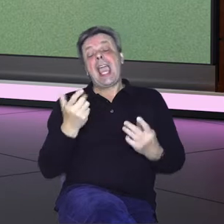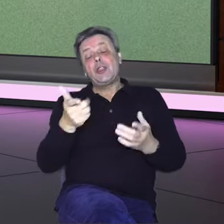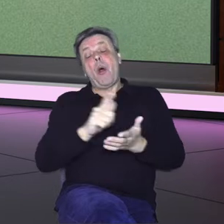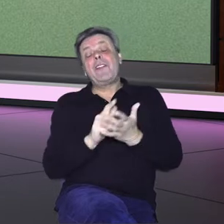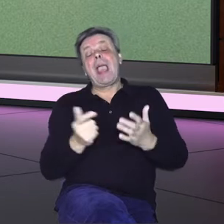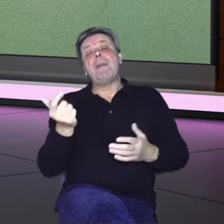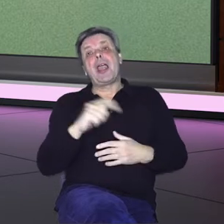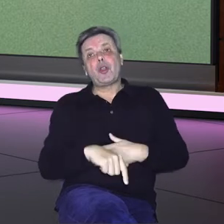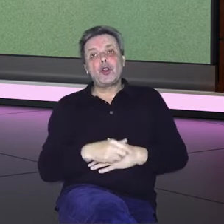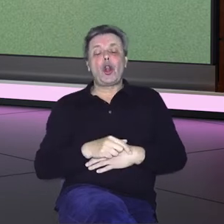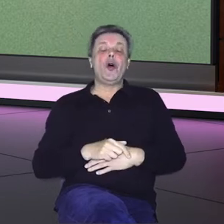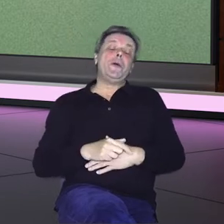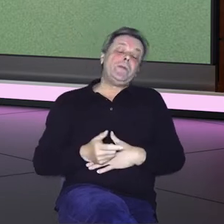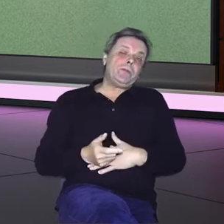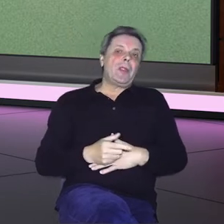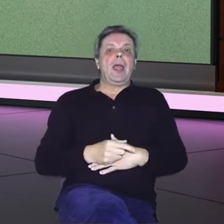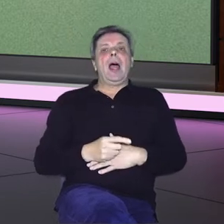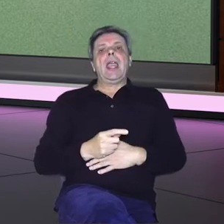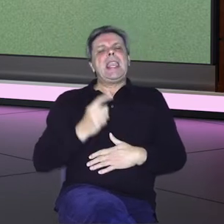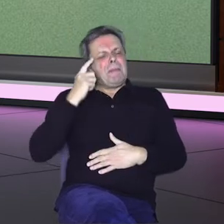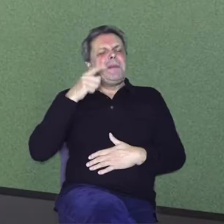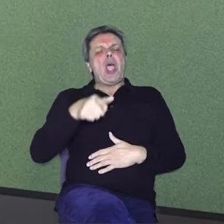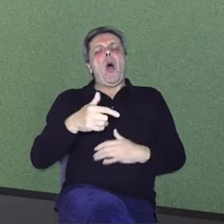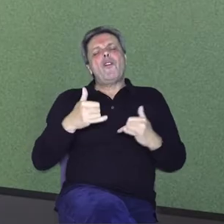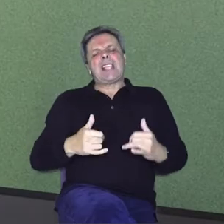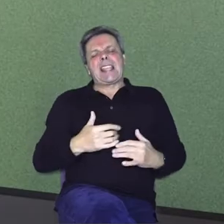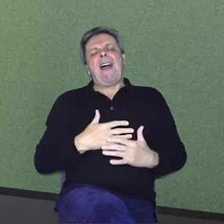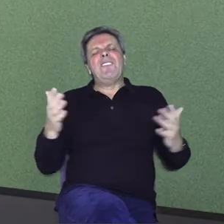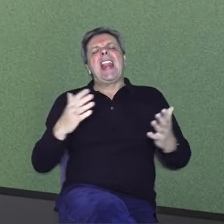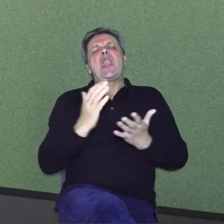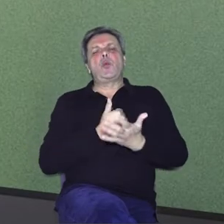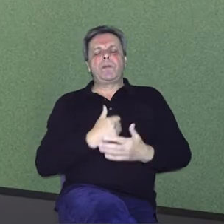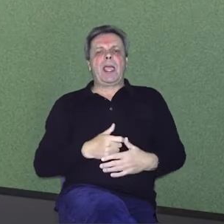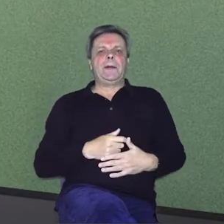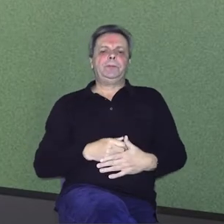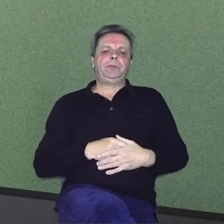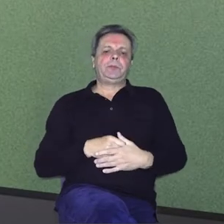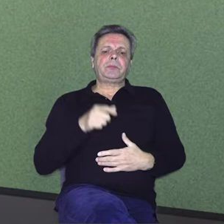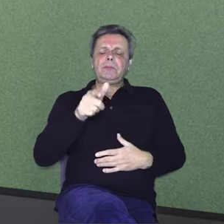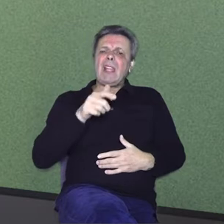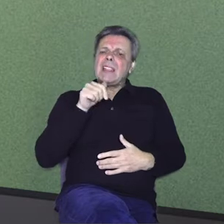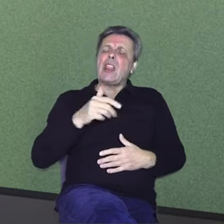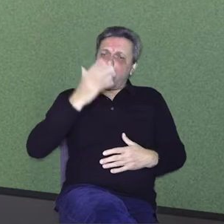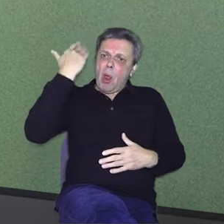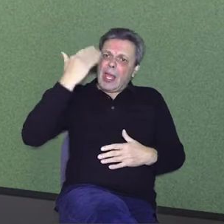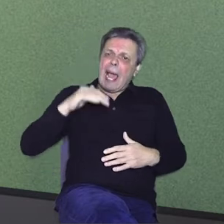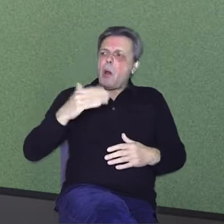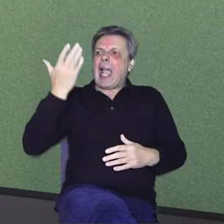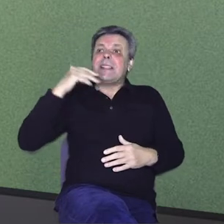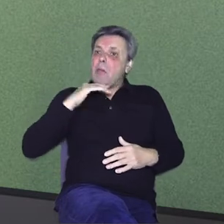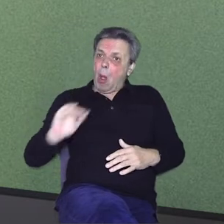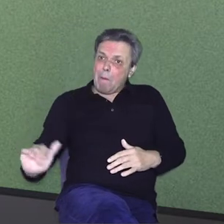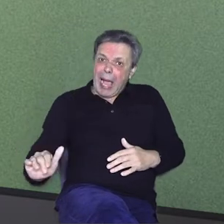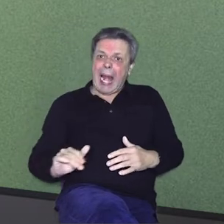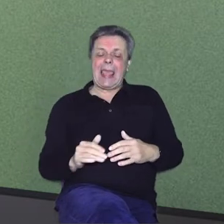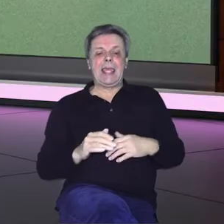došlo, sad hoće li biti billboard ili neće, mislim da je ovo već veliki uspeh zapravo. Da, je li to bilo i u onom ranoj fazi djetinstva dok si trčkara,